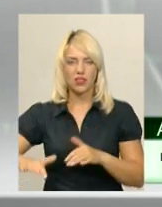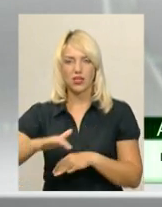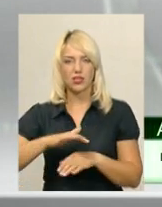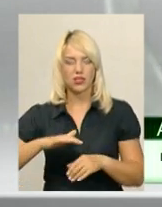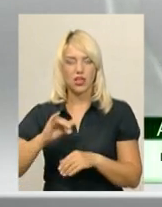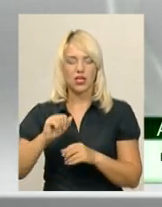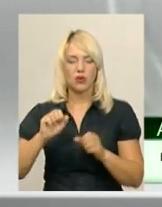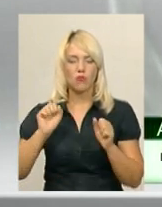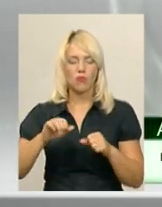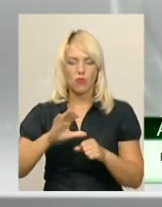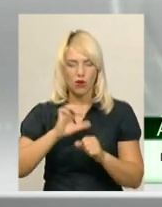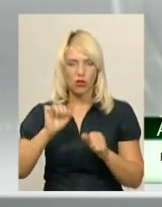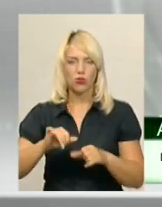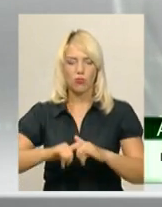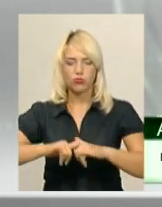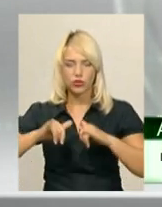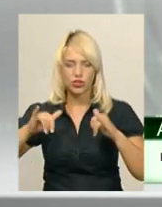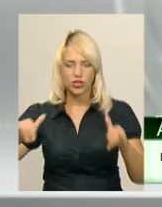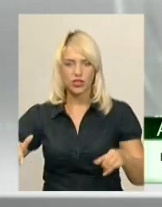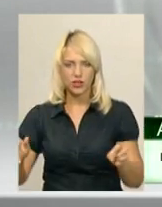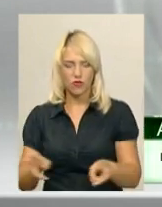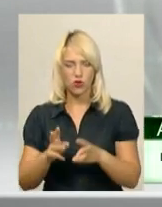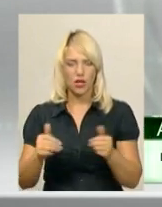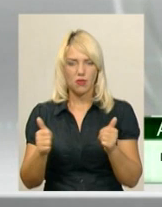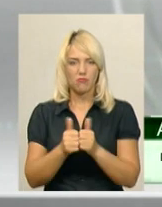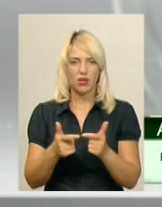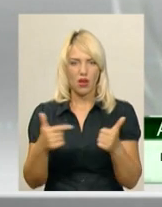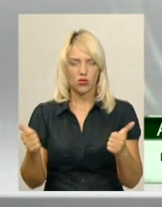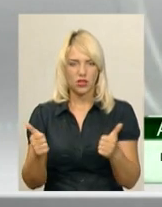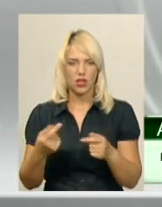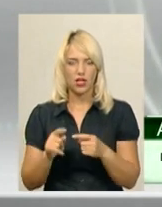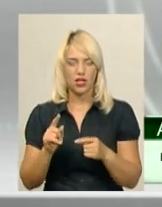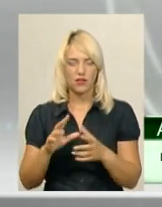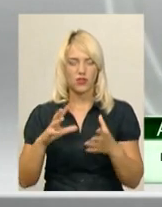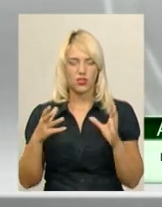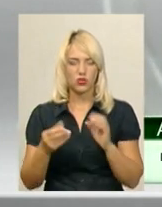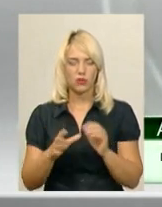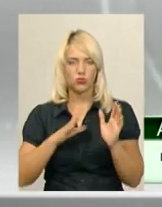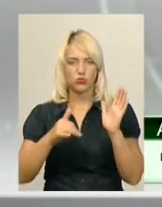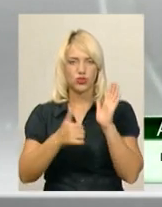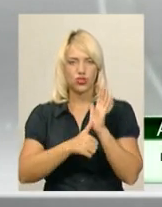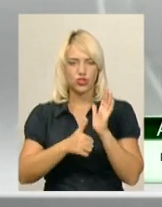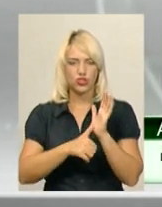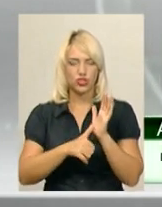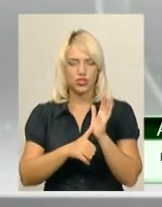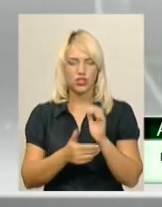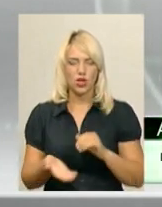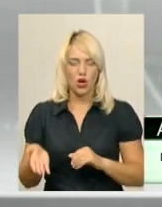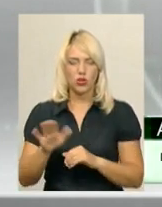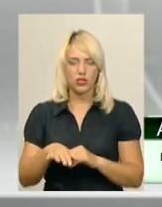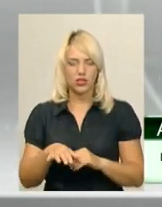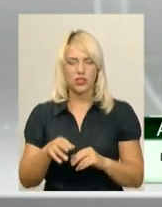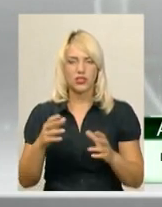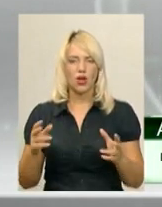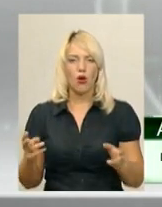ймовірність поширення вогню на поруч розташований готель. До ліквідації пожежі було залучено 6 одиниць пожежно-рятувальної техніки та 17 чоловік особового